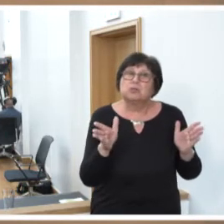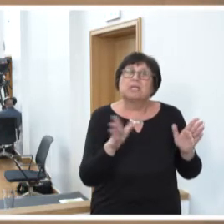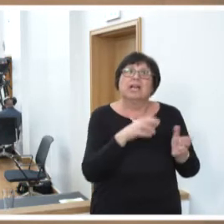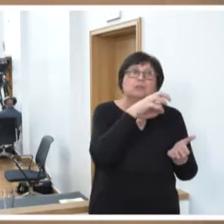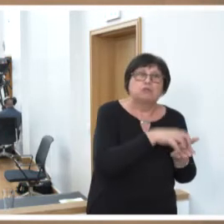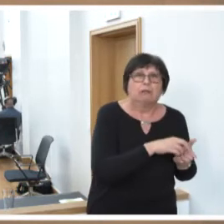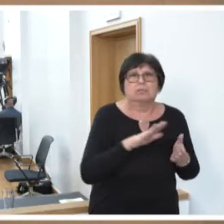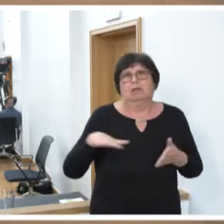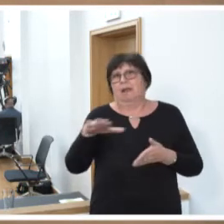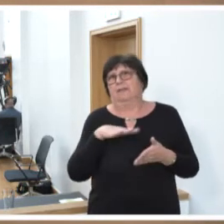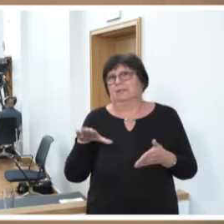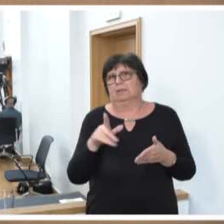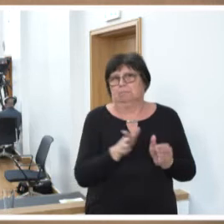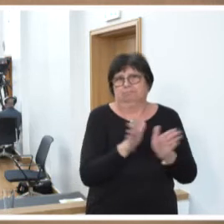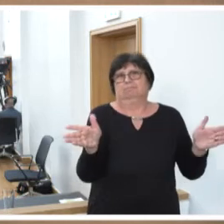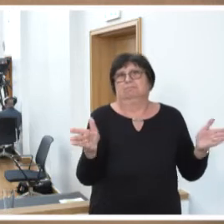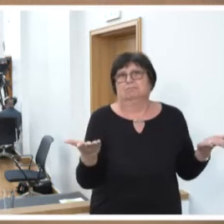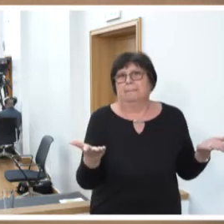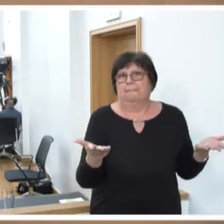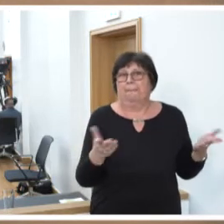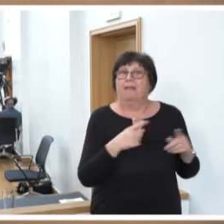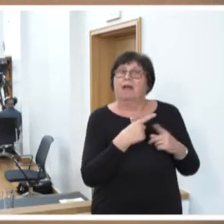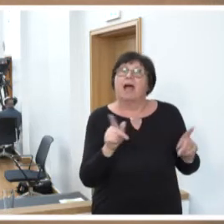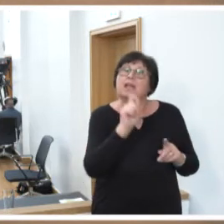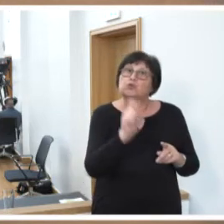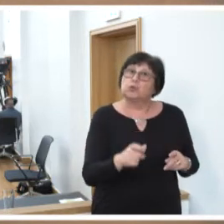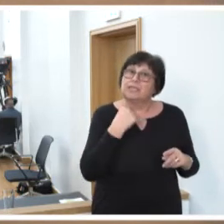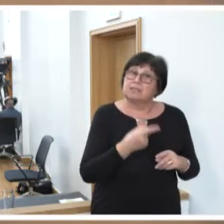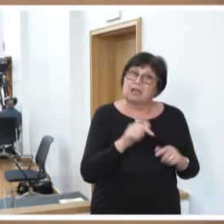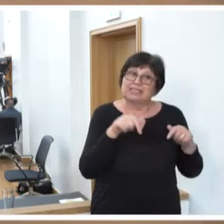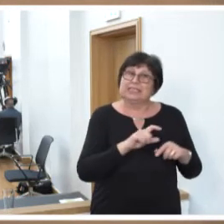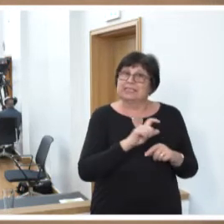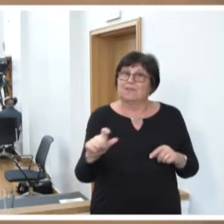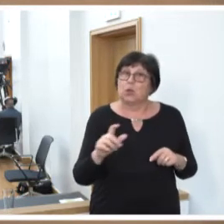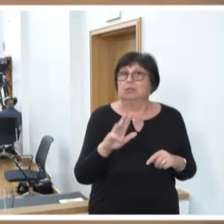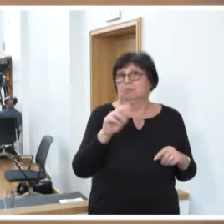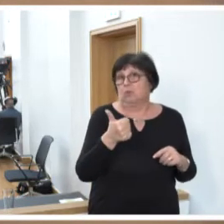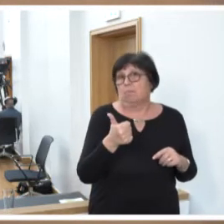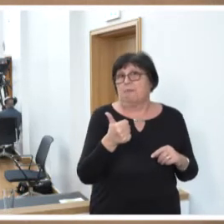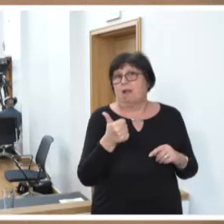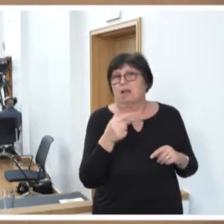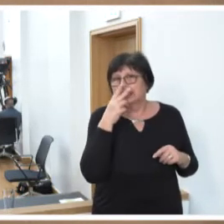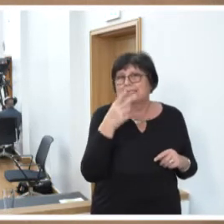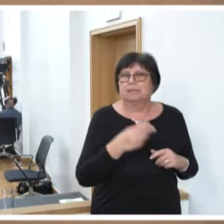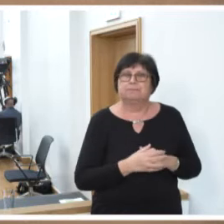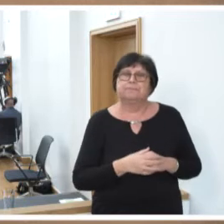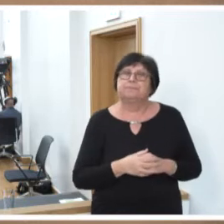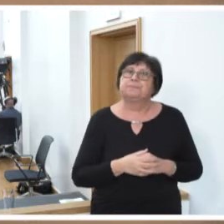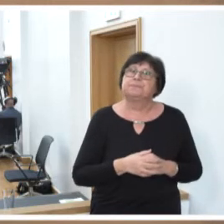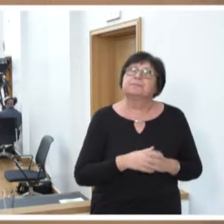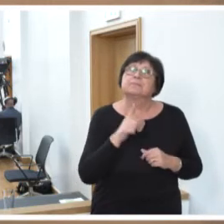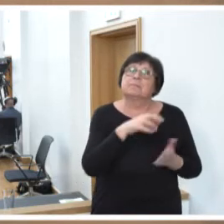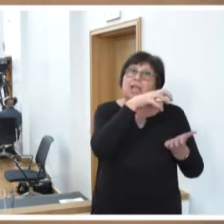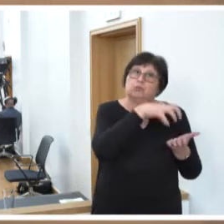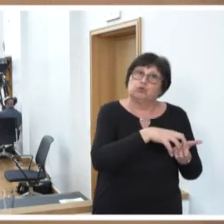und Land. Alle Studien sagen, das war auch diese Woche noch mal nachzulesen, dass in den